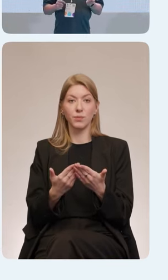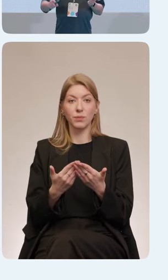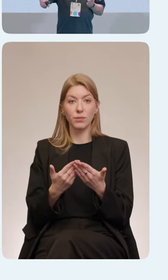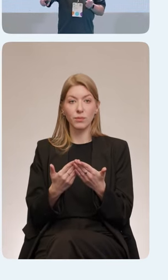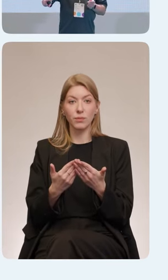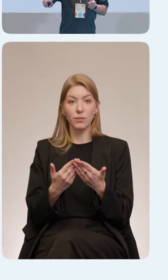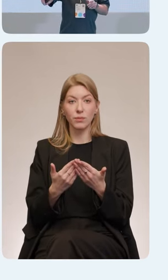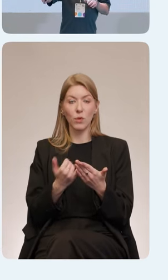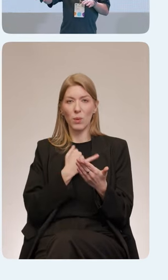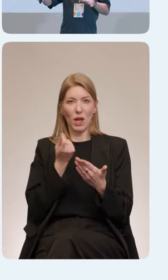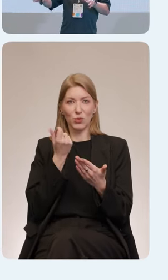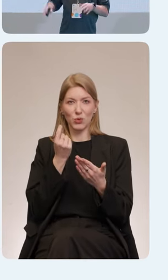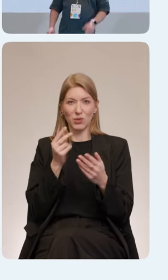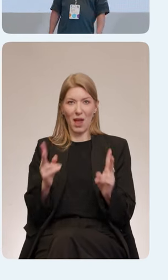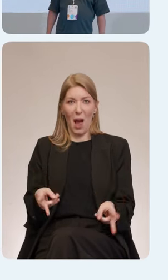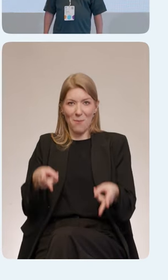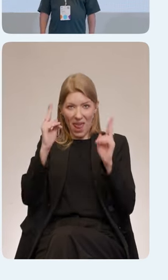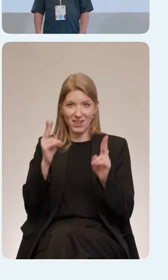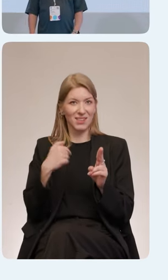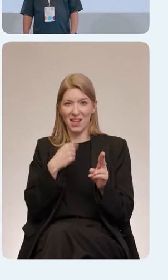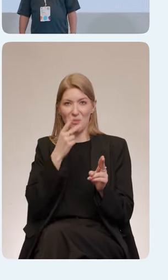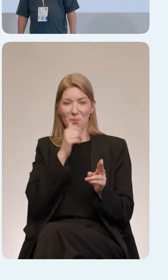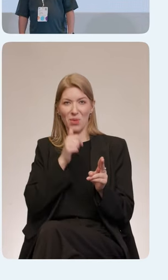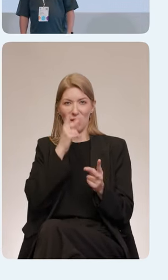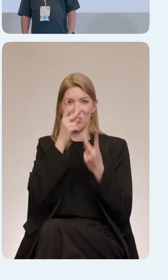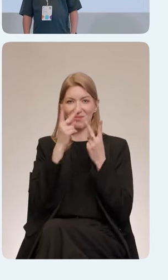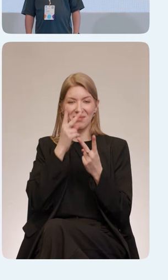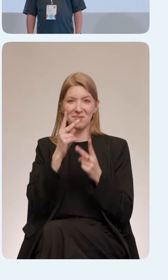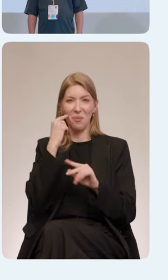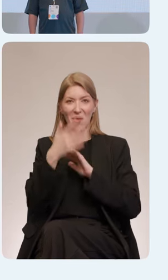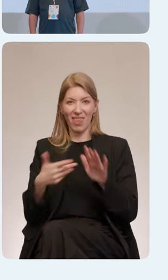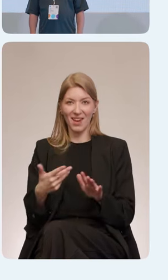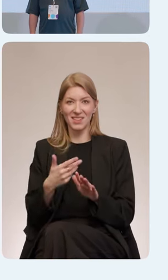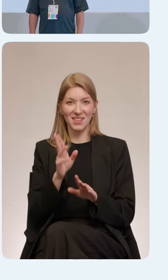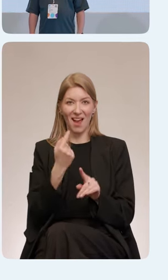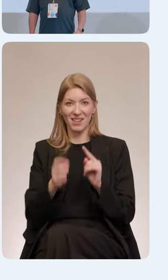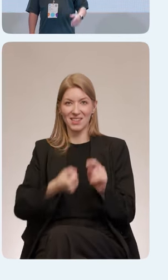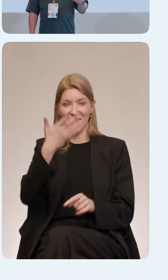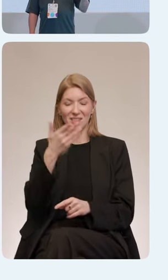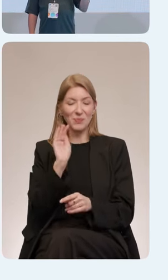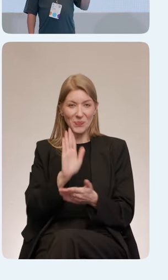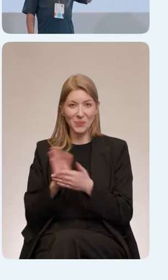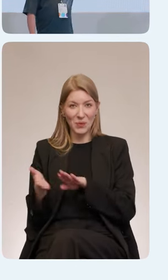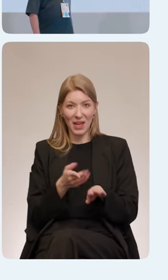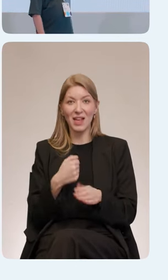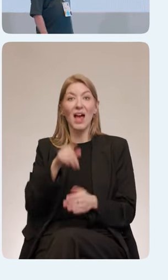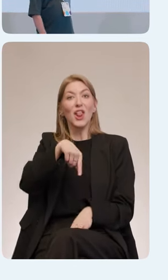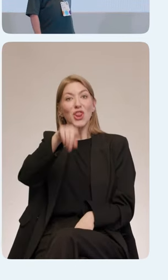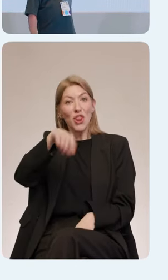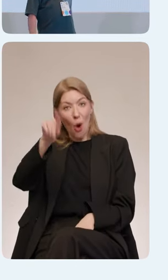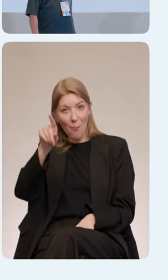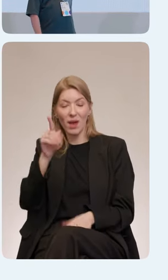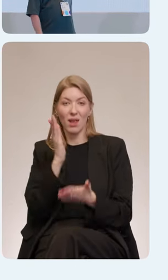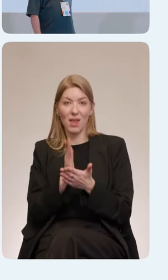У меня тут просто немножко обрезано, поэтому я пугаюсь, когда вот вижу этот слайд. Ну, ладно. С номером. И слева идет